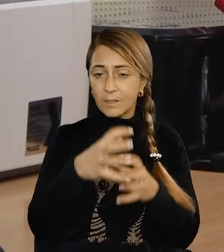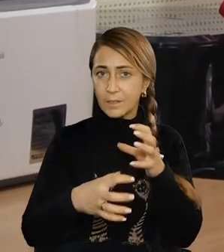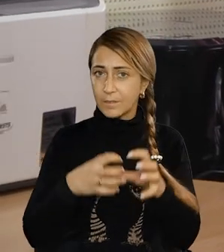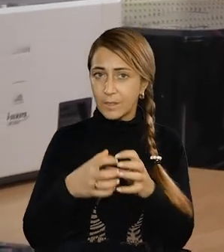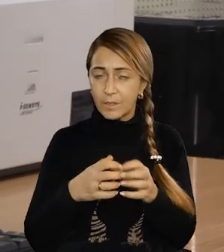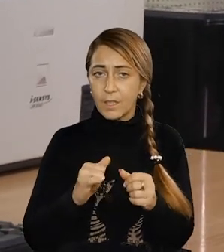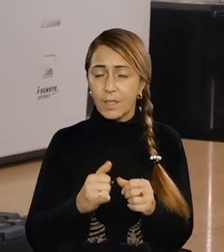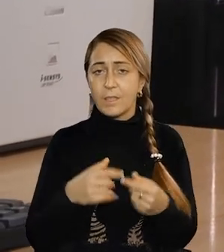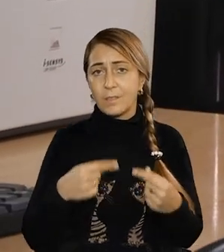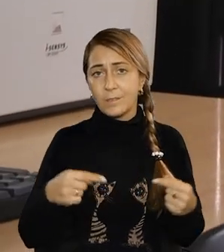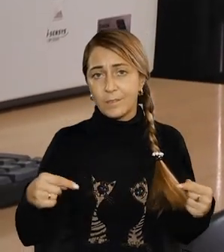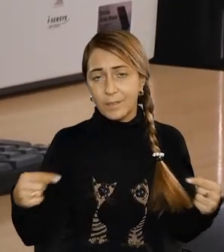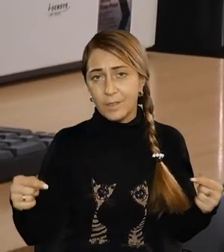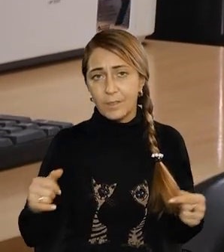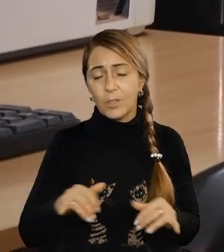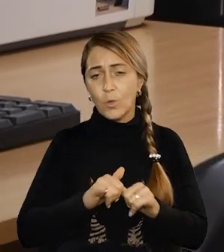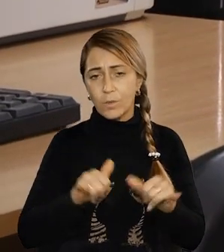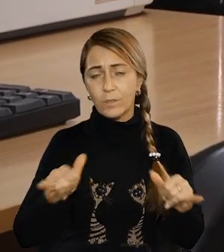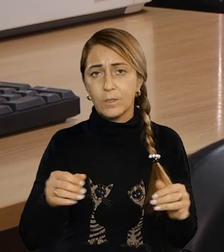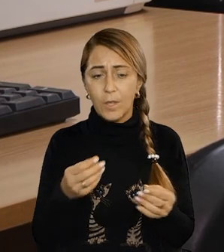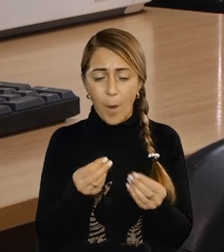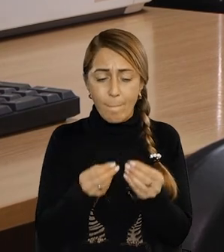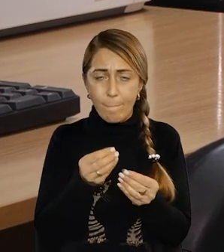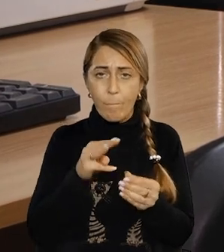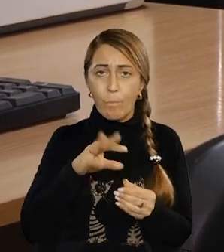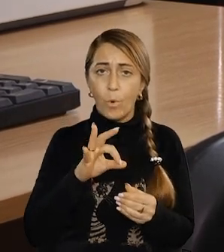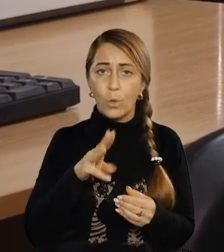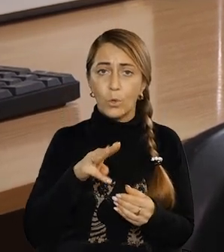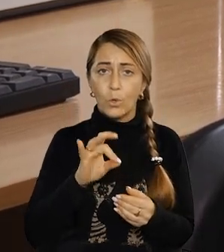середовища та предметів, допоможе розвинути дрібну моторику.